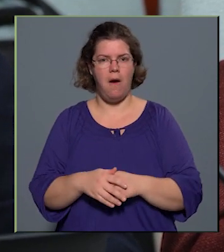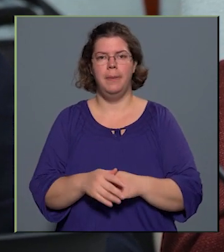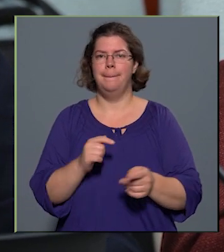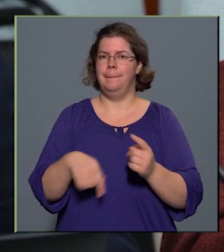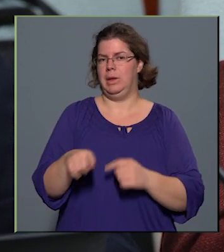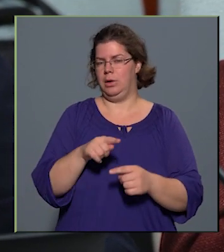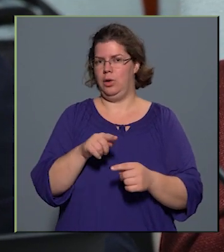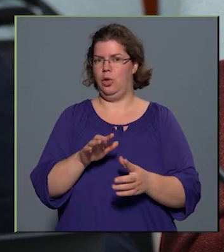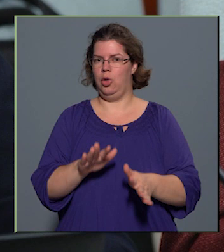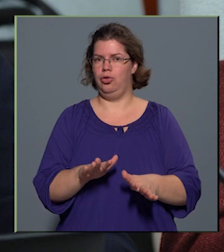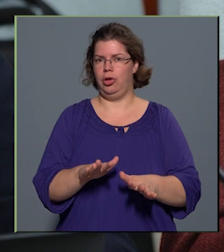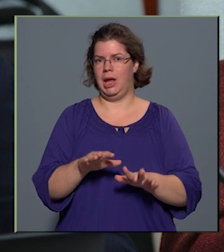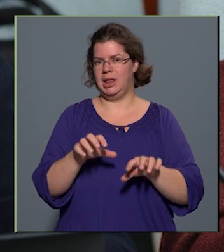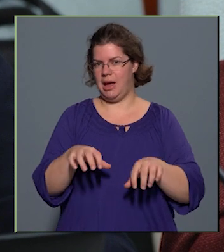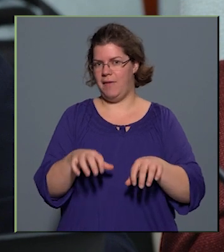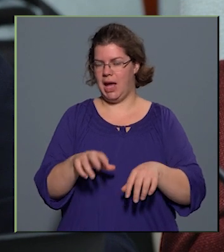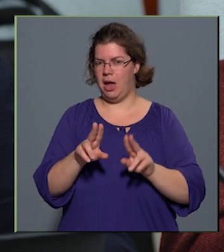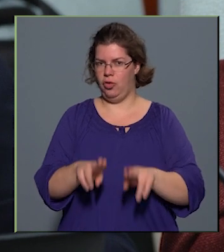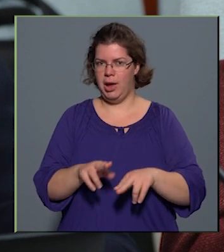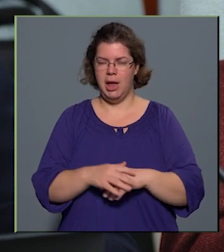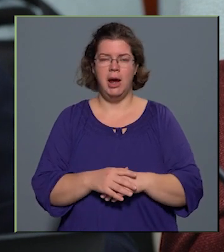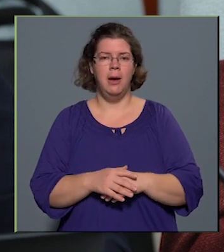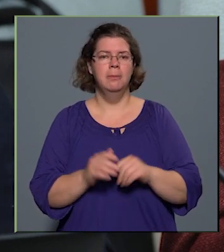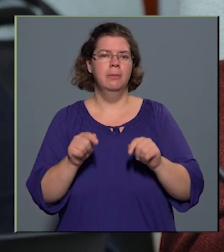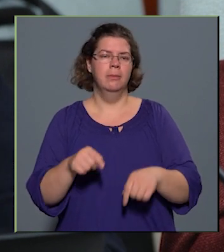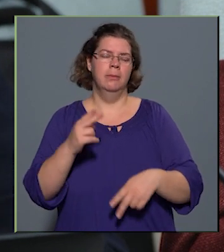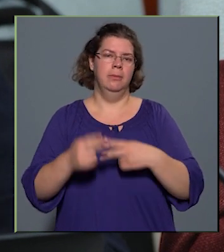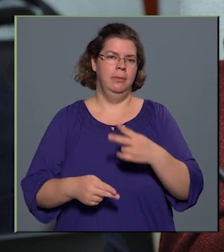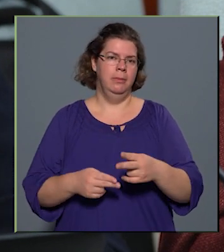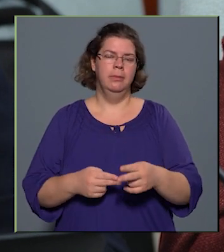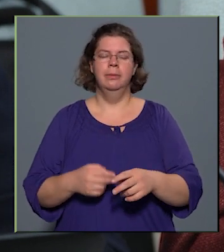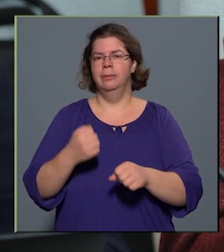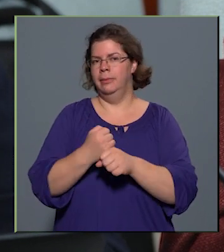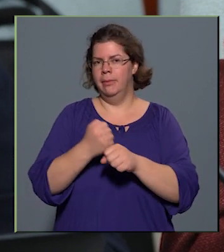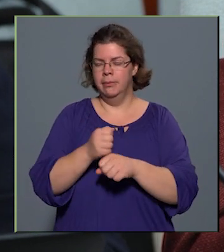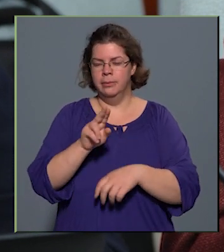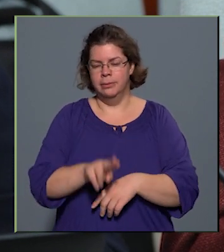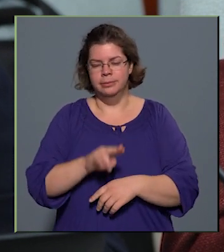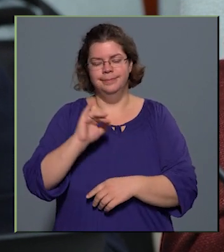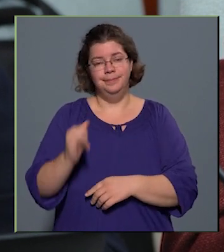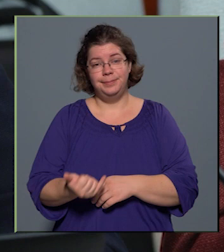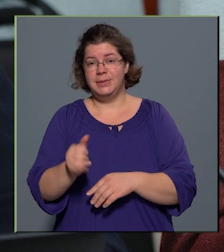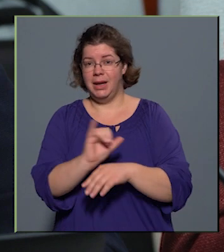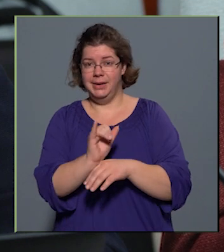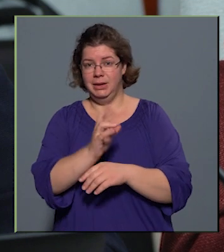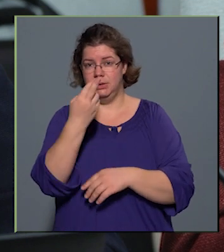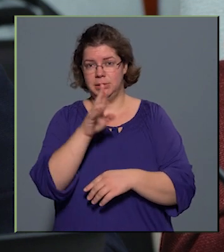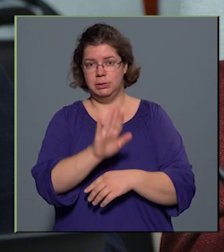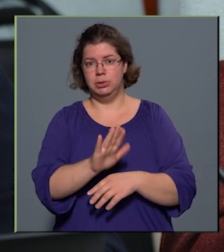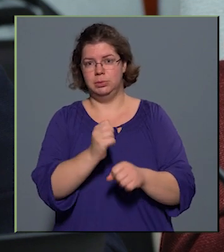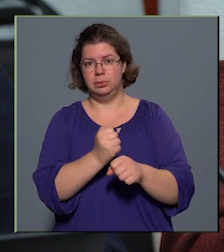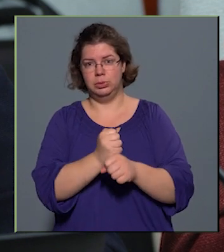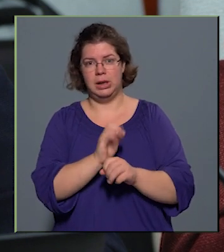körösi tevékenységére, az ott elvégzett munkára és igazgató úrnak a